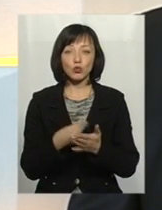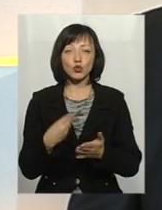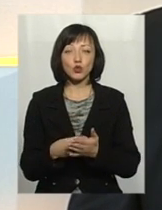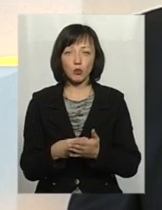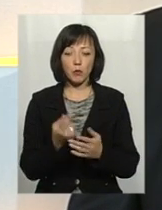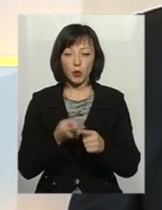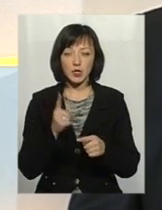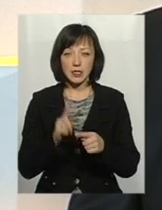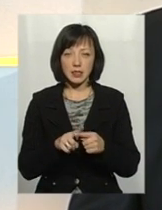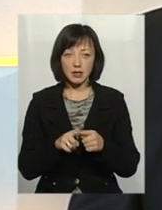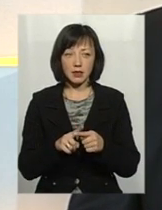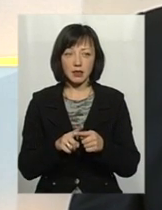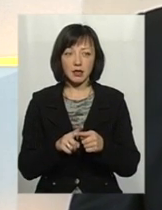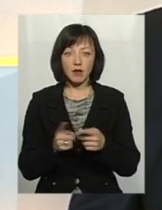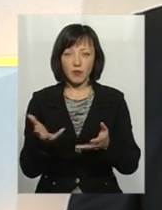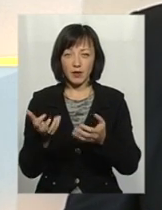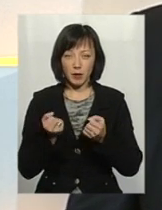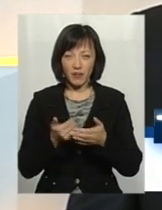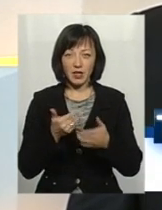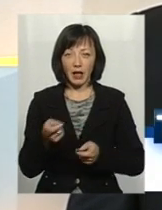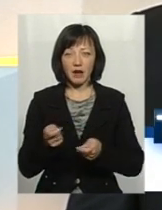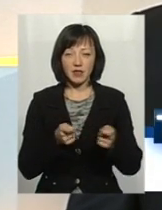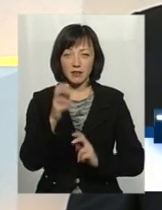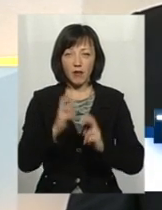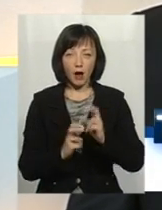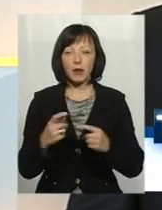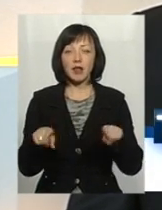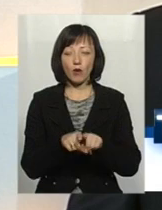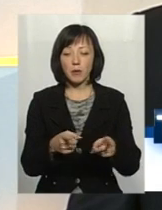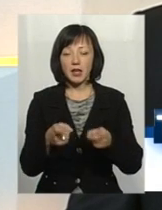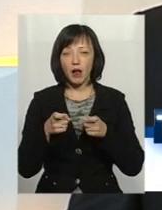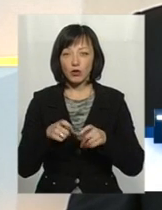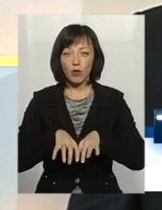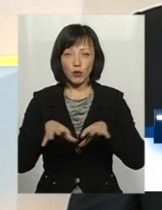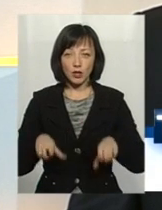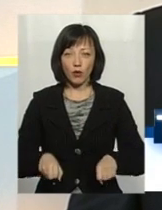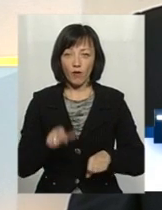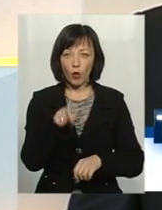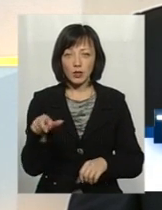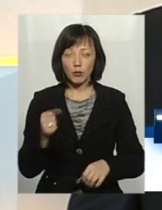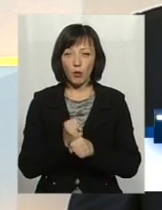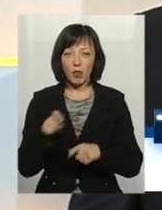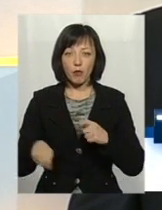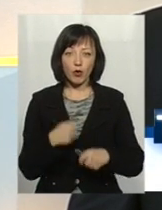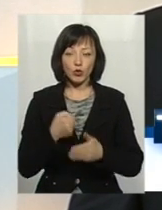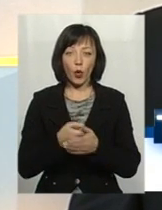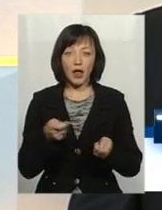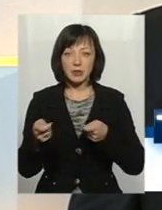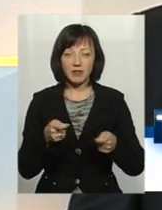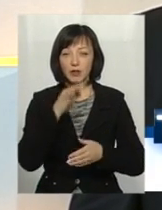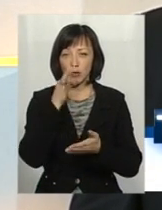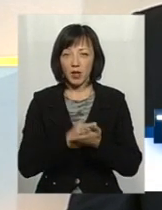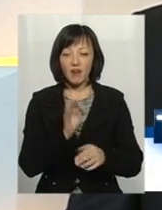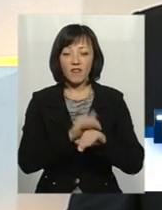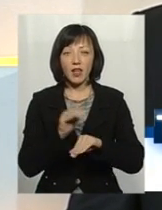даних, які отримуються від кримінства фабрики. Притягнуто посадових осіб, які вчинили правопорушення до адміністративної відповідальності,